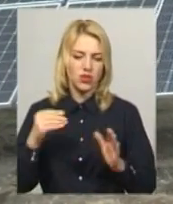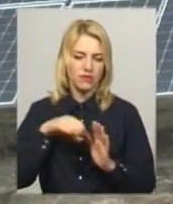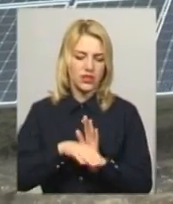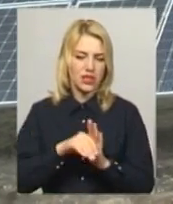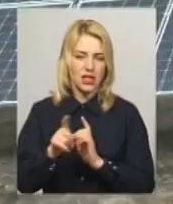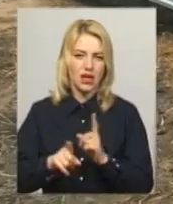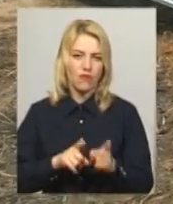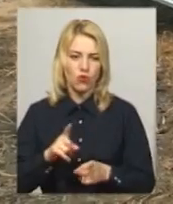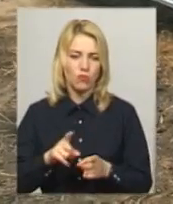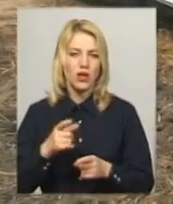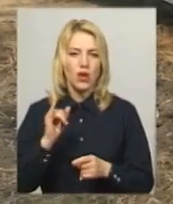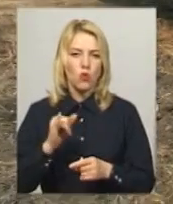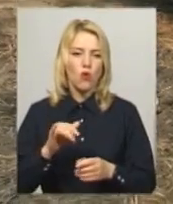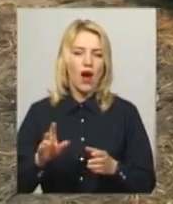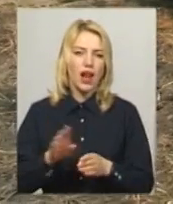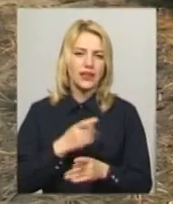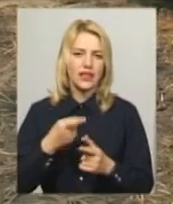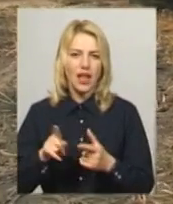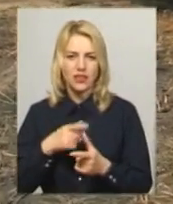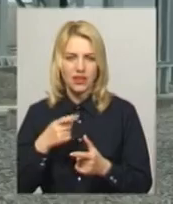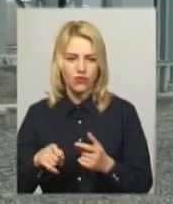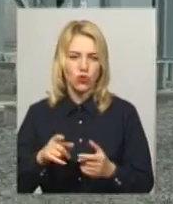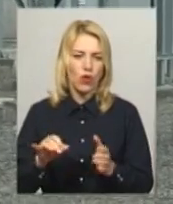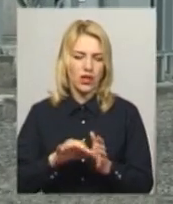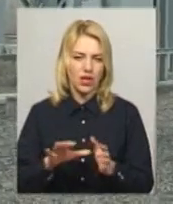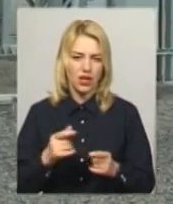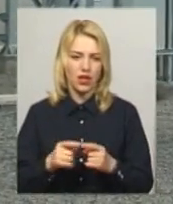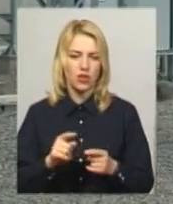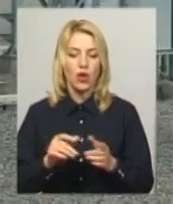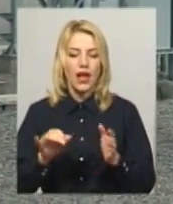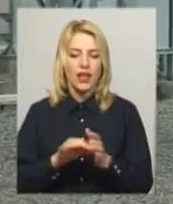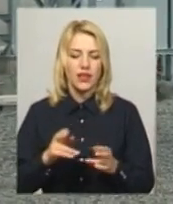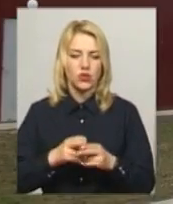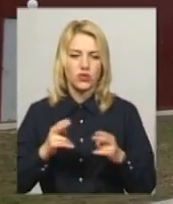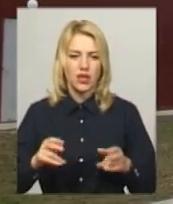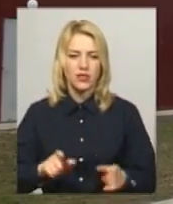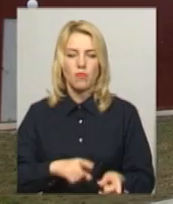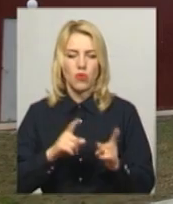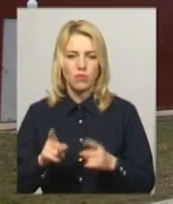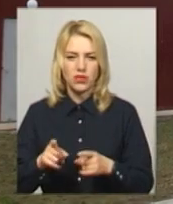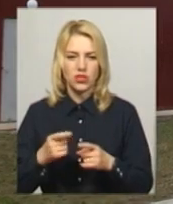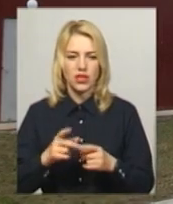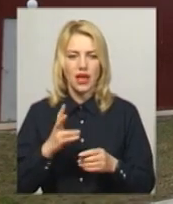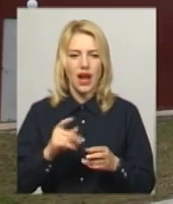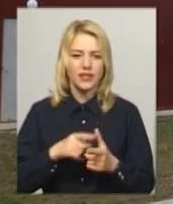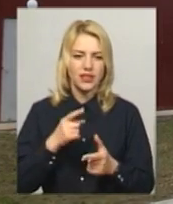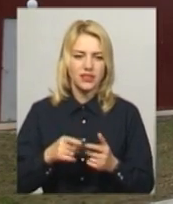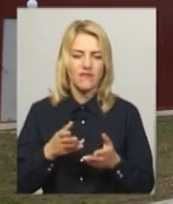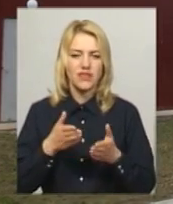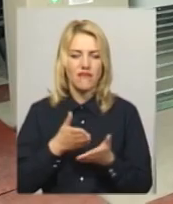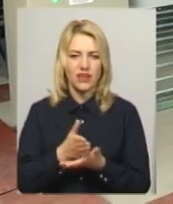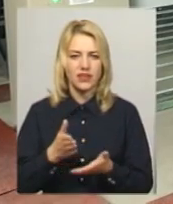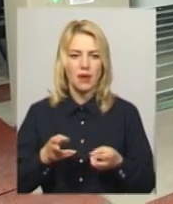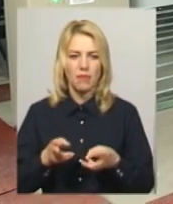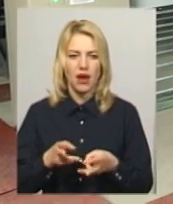альтернативну енергетику. За його словами, сонячних електростанцій в області побільшило, 232 котельні перейшли на альтернативні види палива. Артур